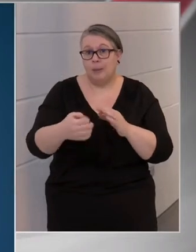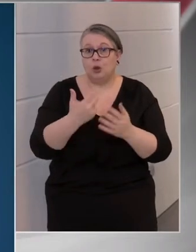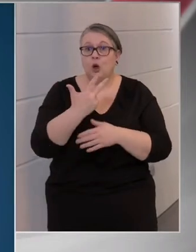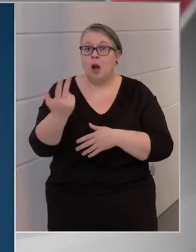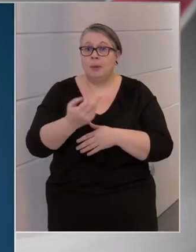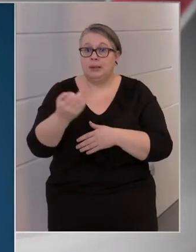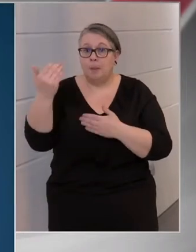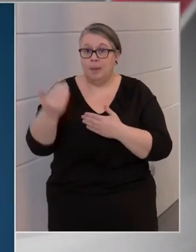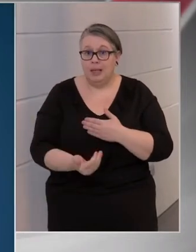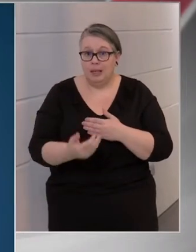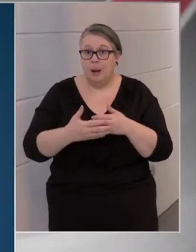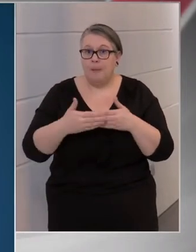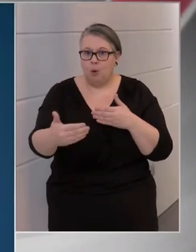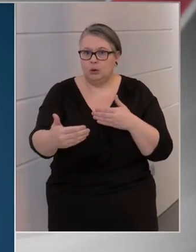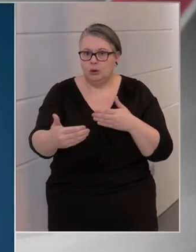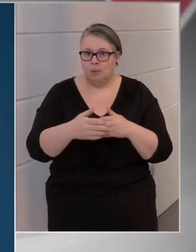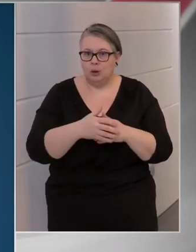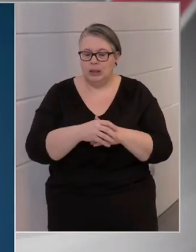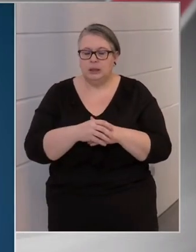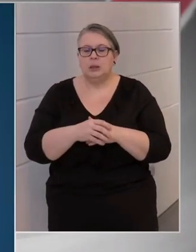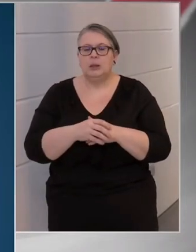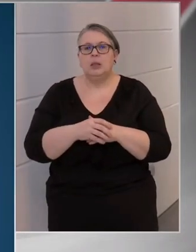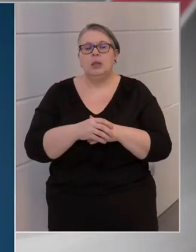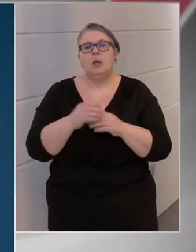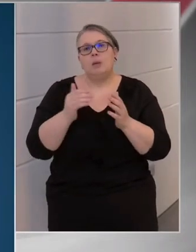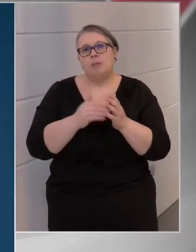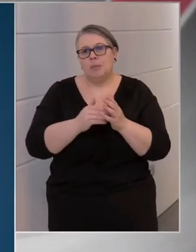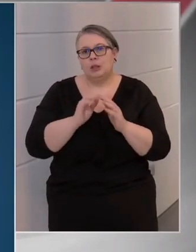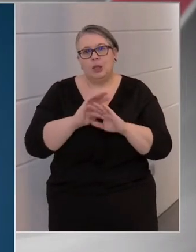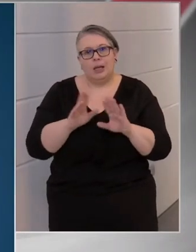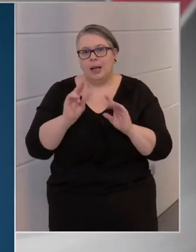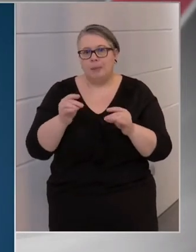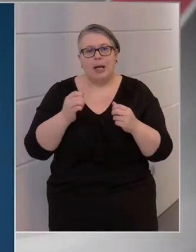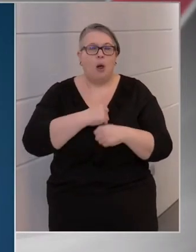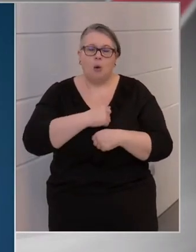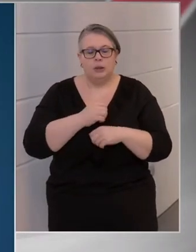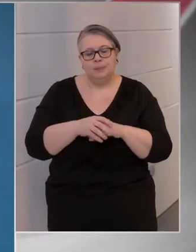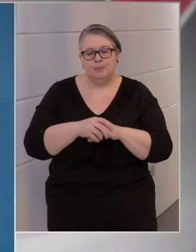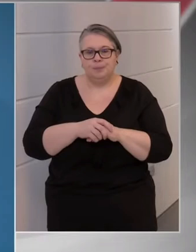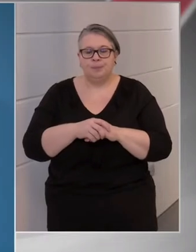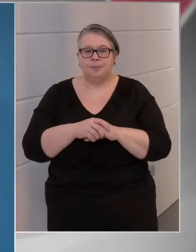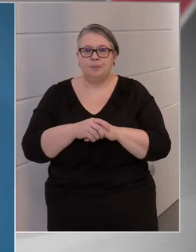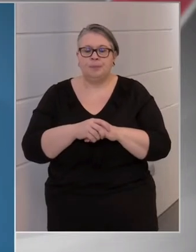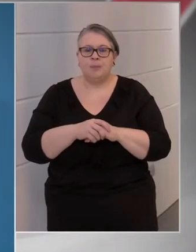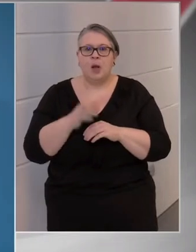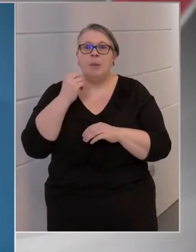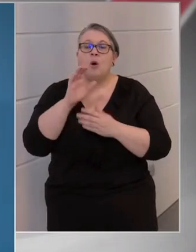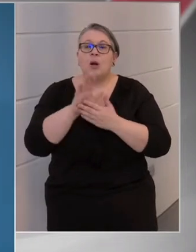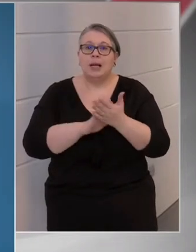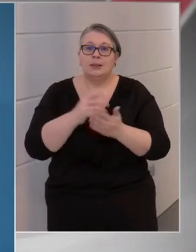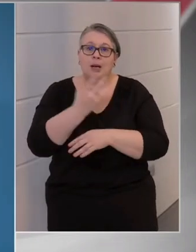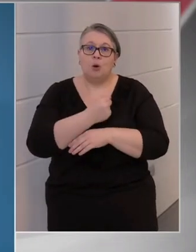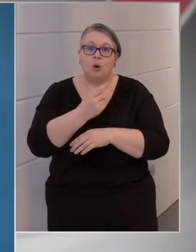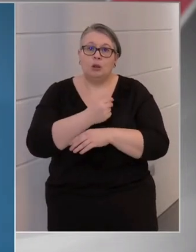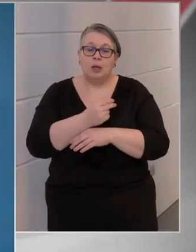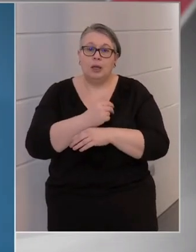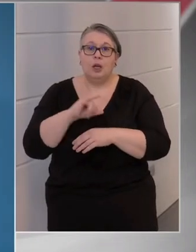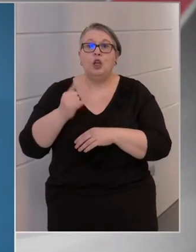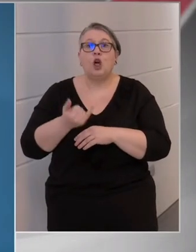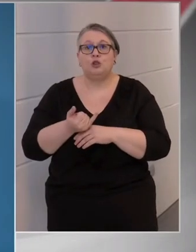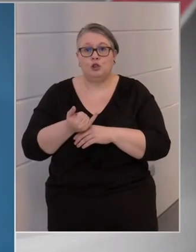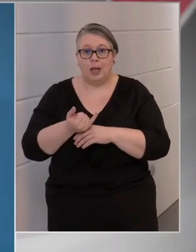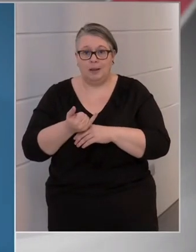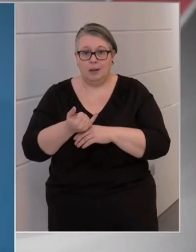30 napig meghosszabbodik, tehát egyenlőre senkinek nem kell aggódnia. Mikor kezdenek oltani a Janssen